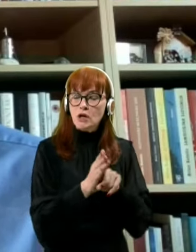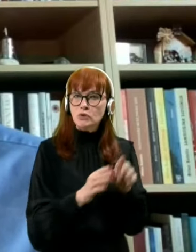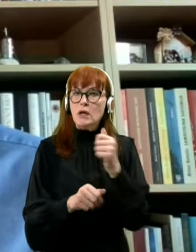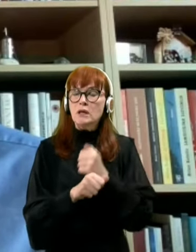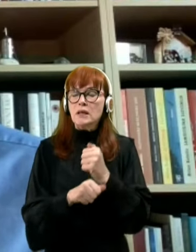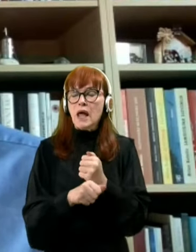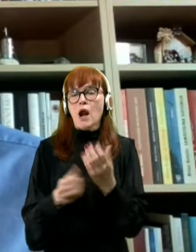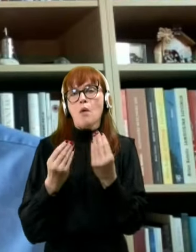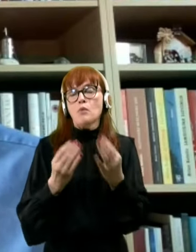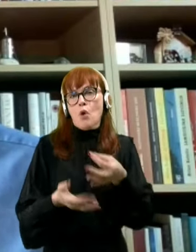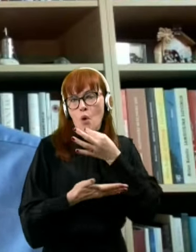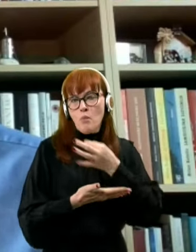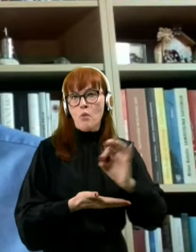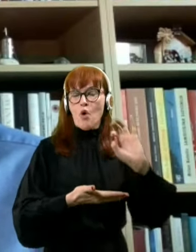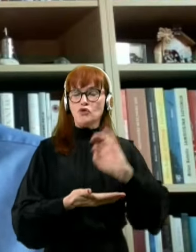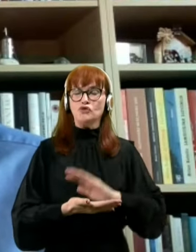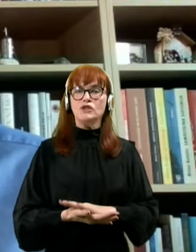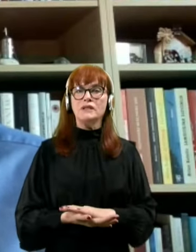mnogo boljši.